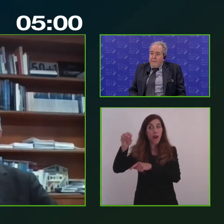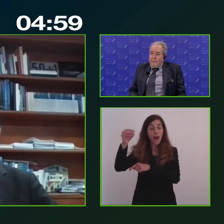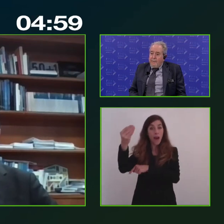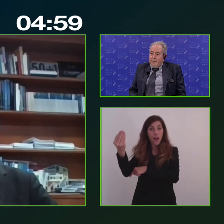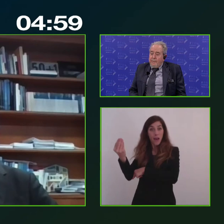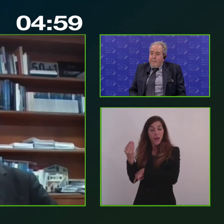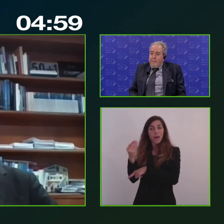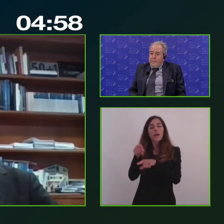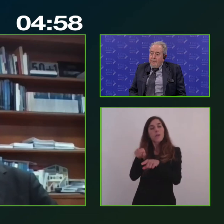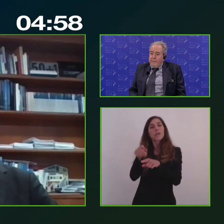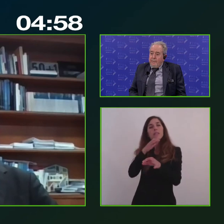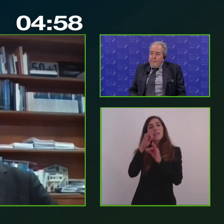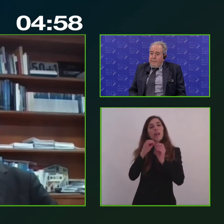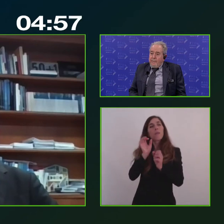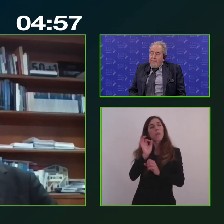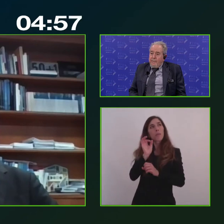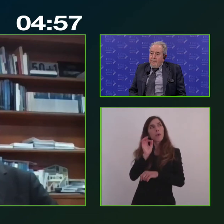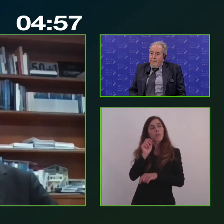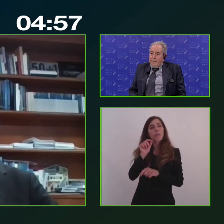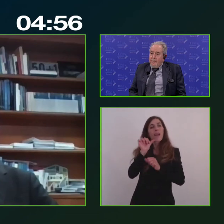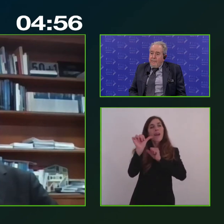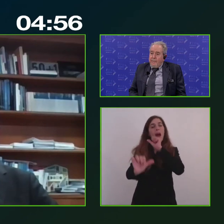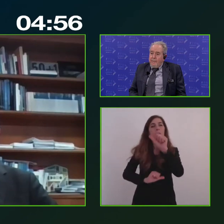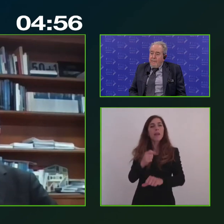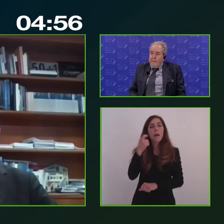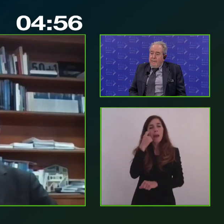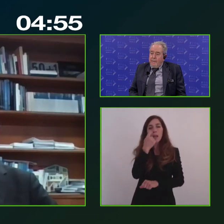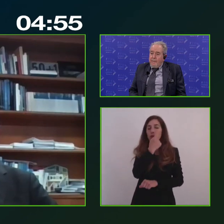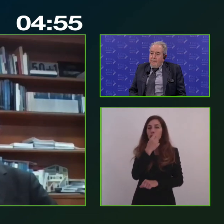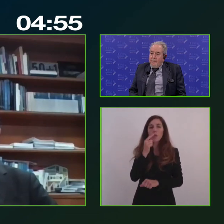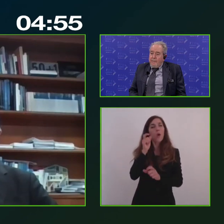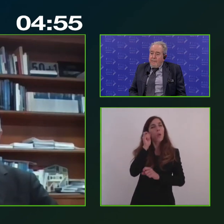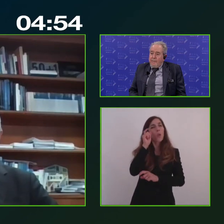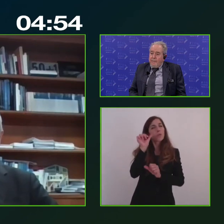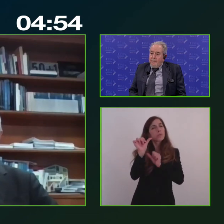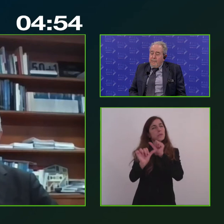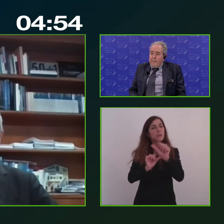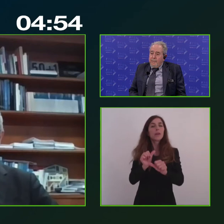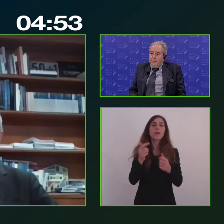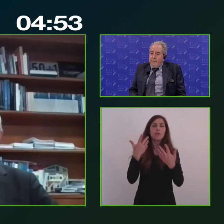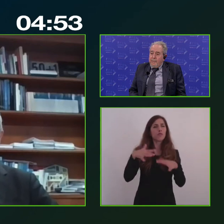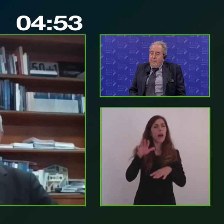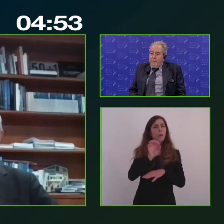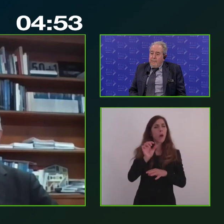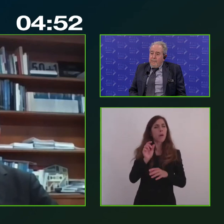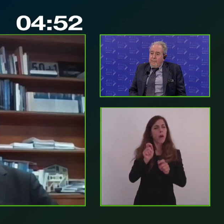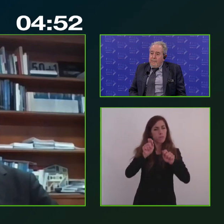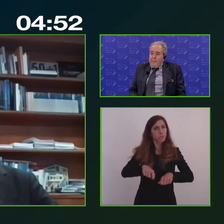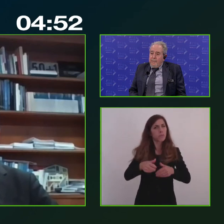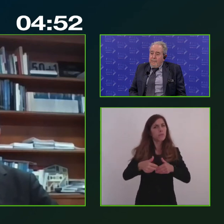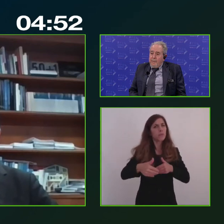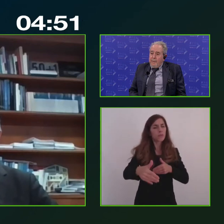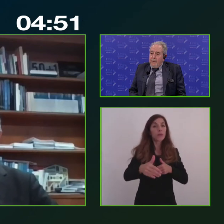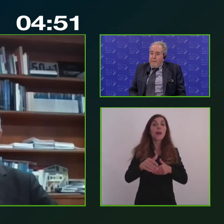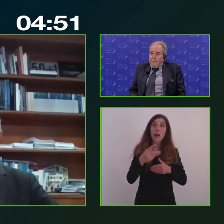fondamentale che noi abbiamo già avviato, perché molte delle azioni si stanno facendo, come ho detto, attraverso questo metodo, ma